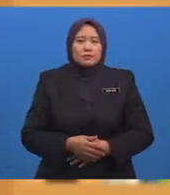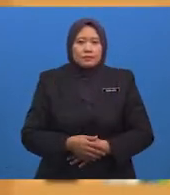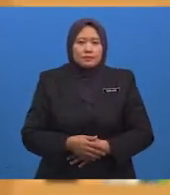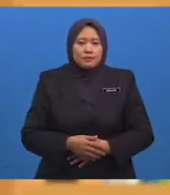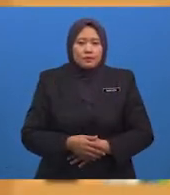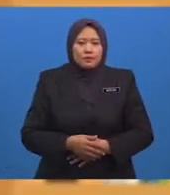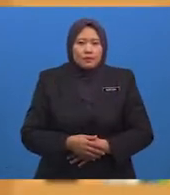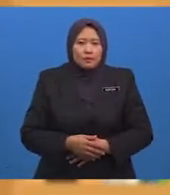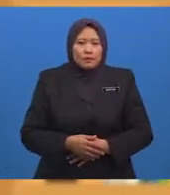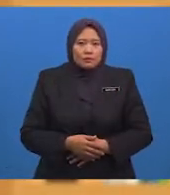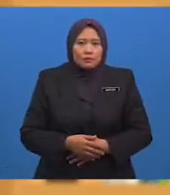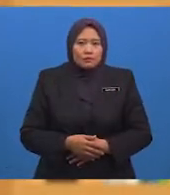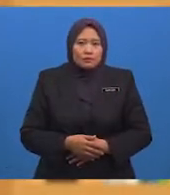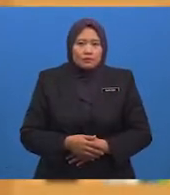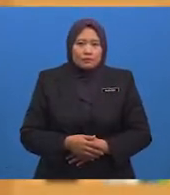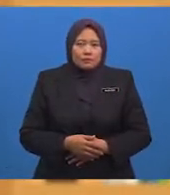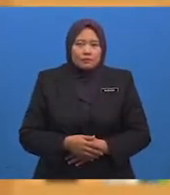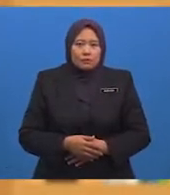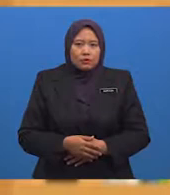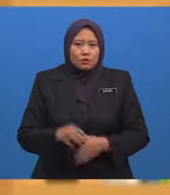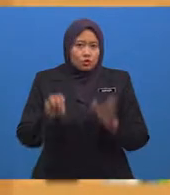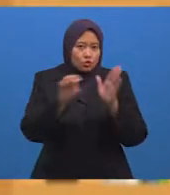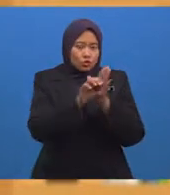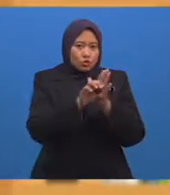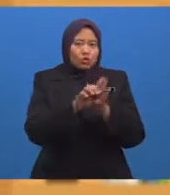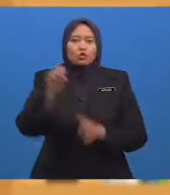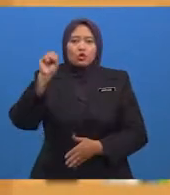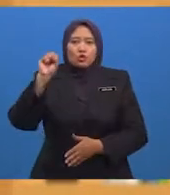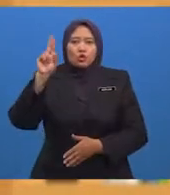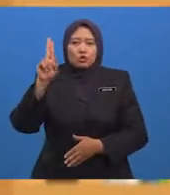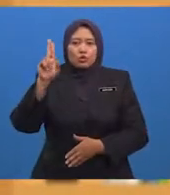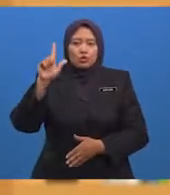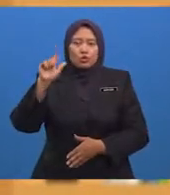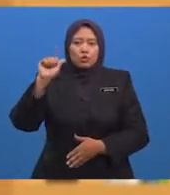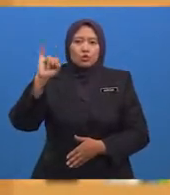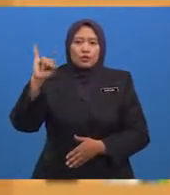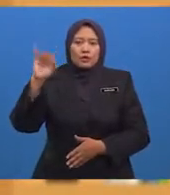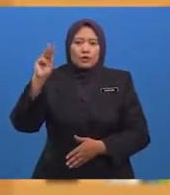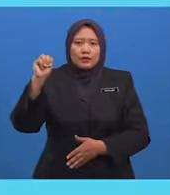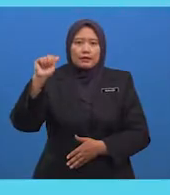terkenal ialah Sulaiman Ibn Itru Al-Tujibi